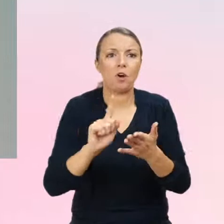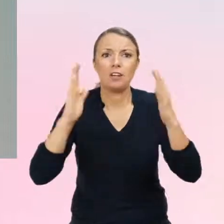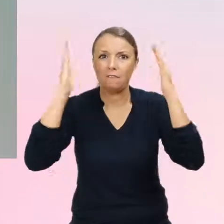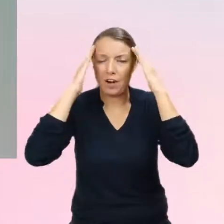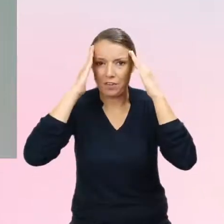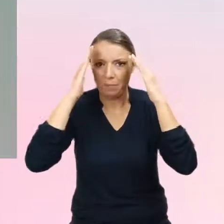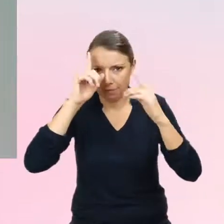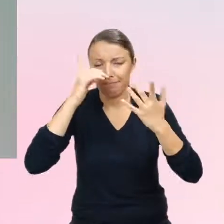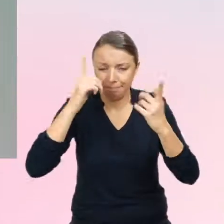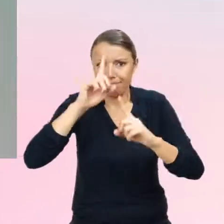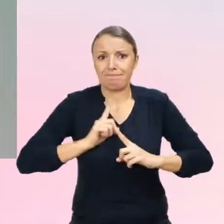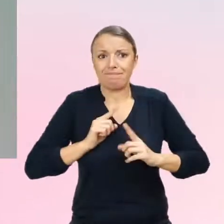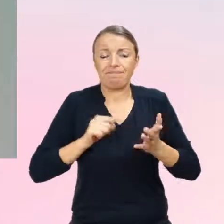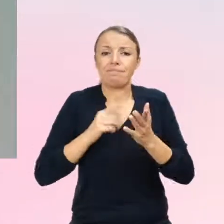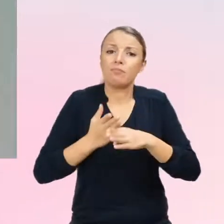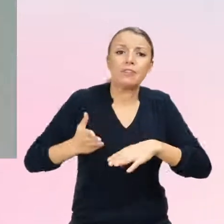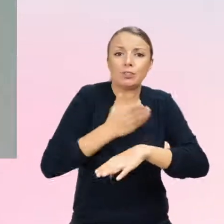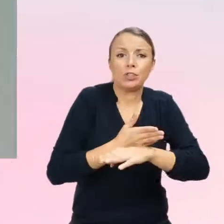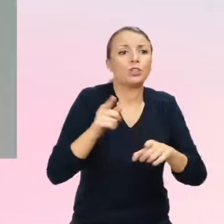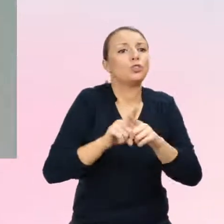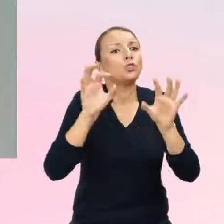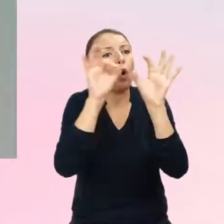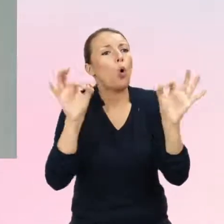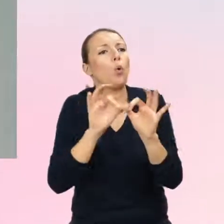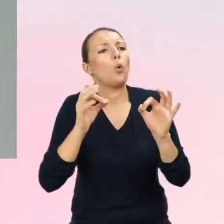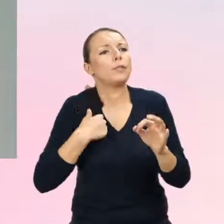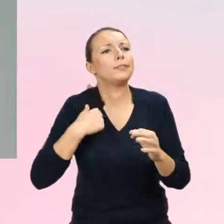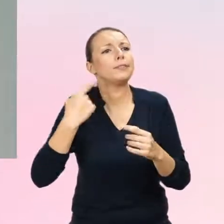tak niezależnie zaadresować.